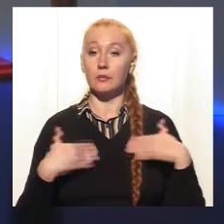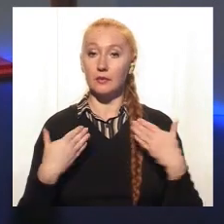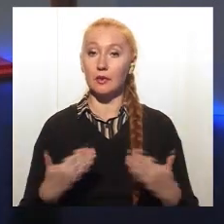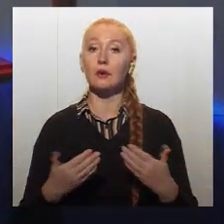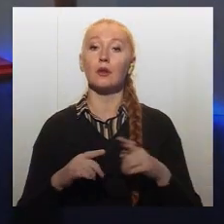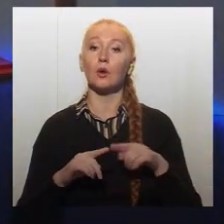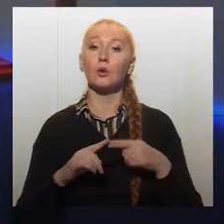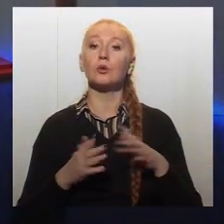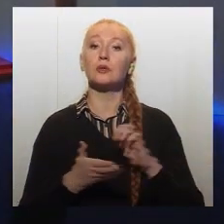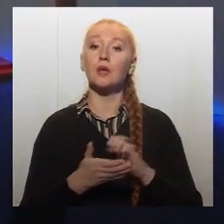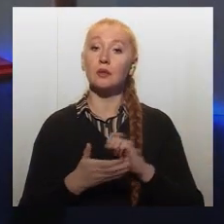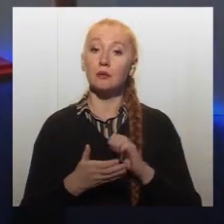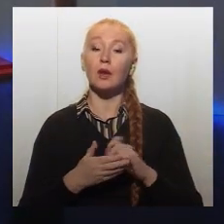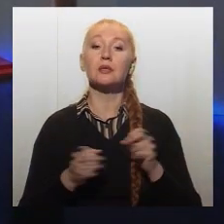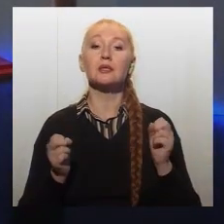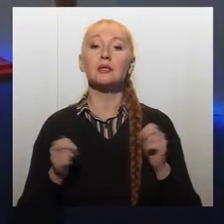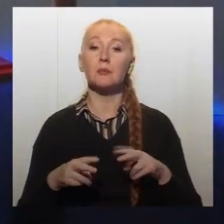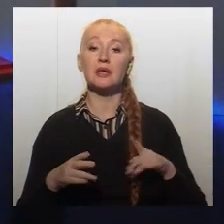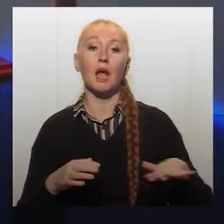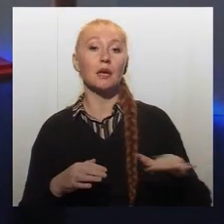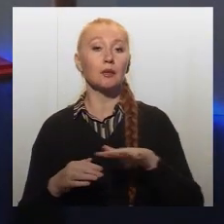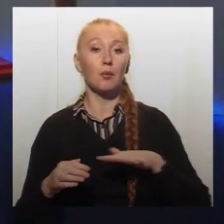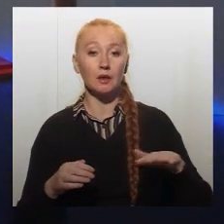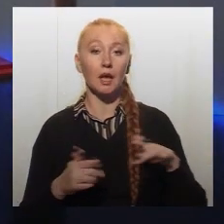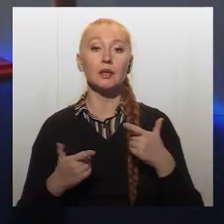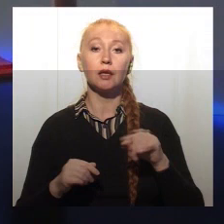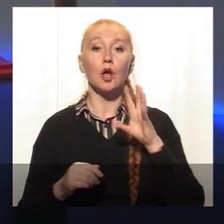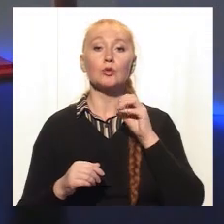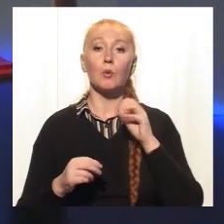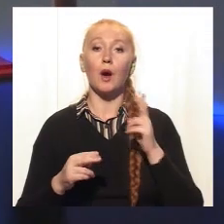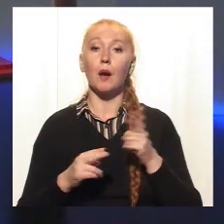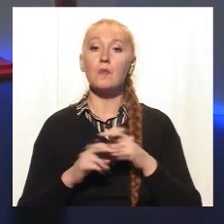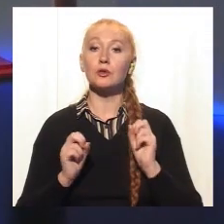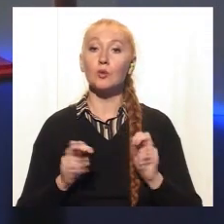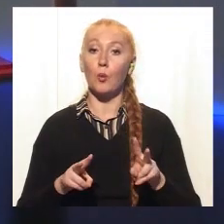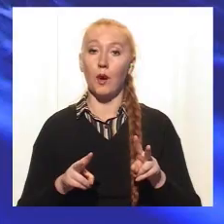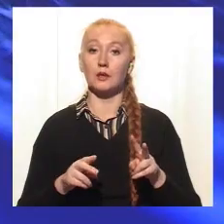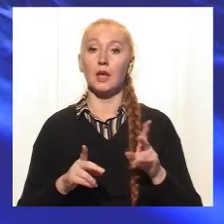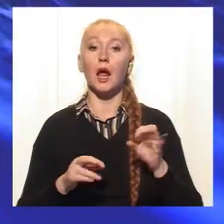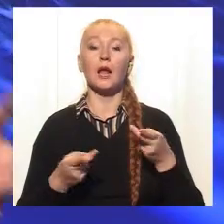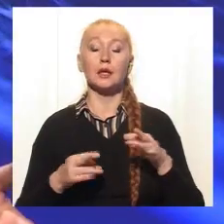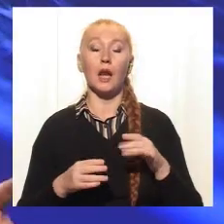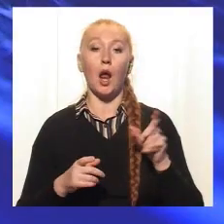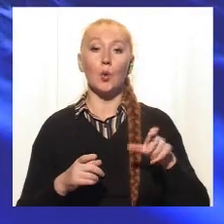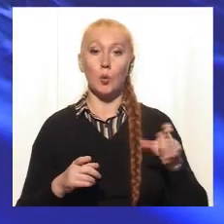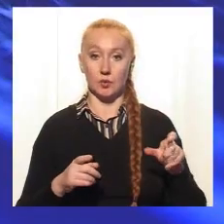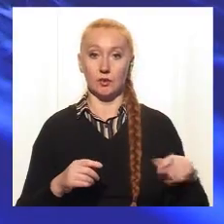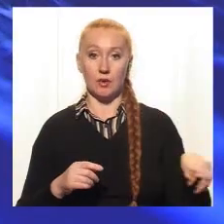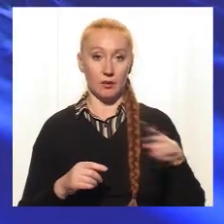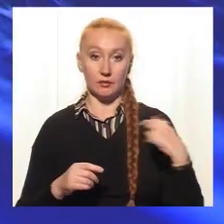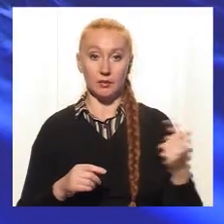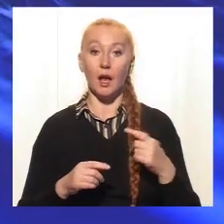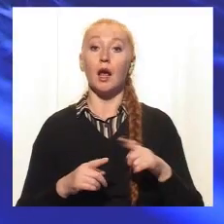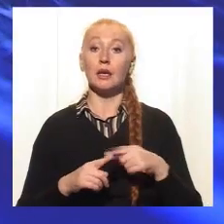займатися, ходити на спеціальні майданчики, де собака буде безпечний для людей, для оточуючих.